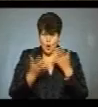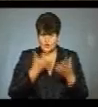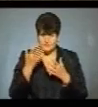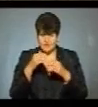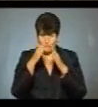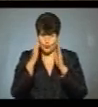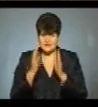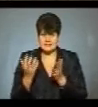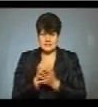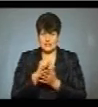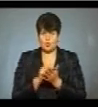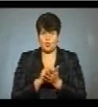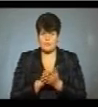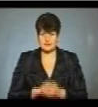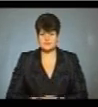її куполі знайшли документ.